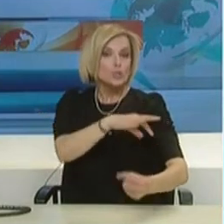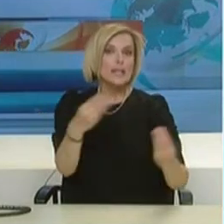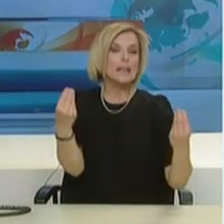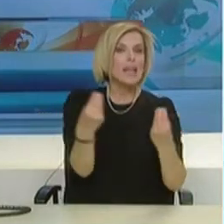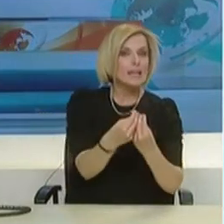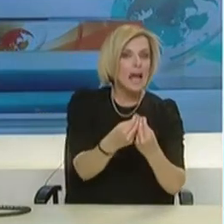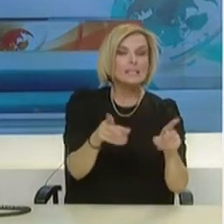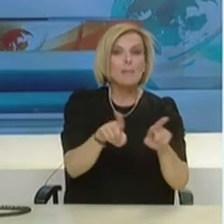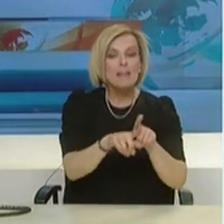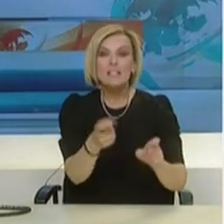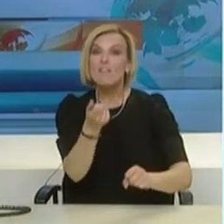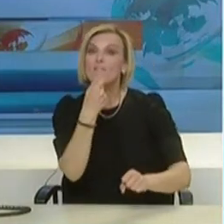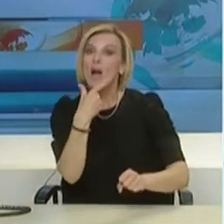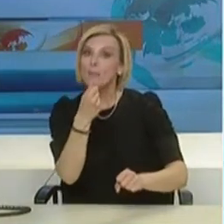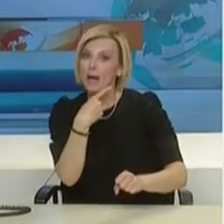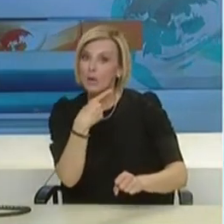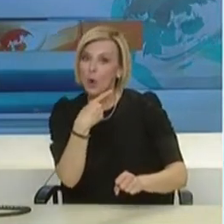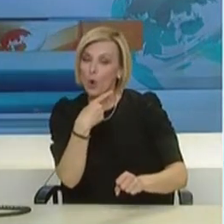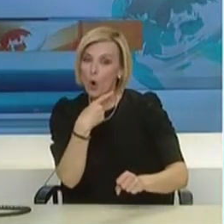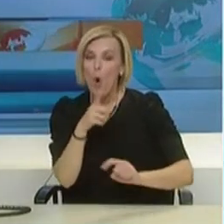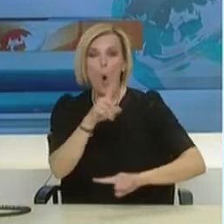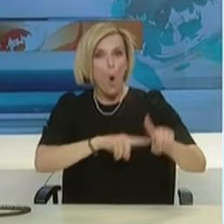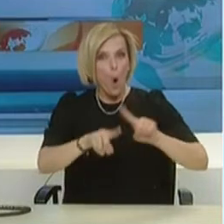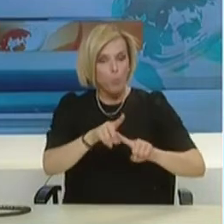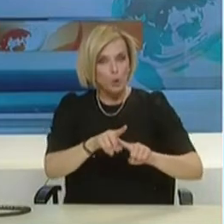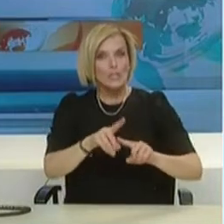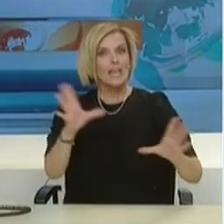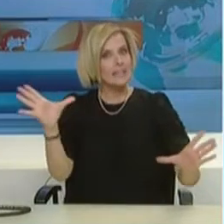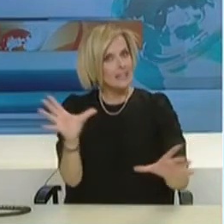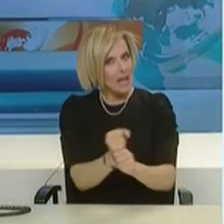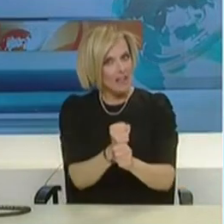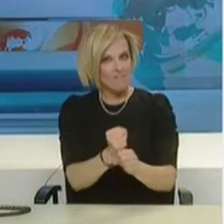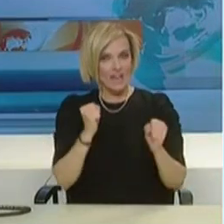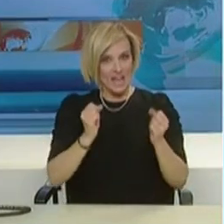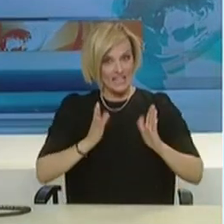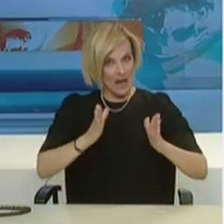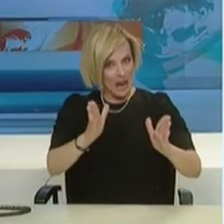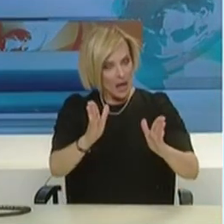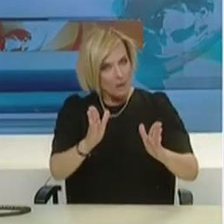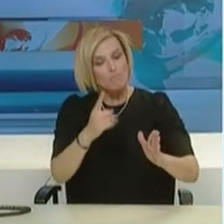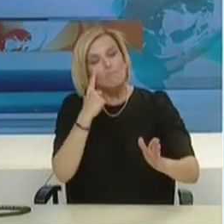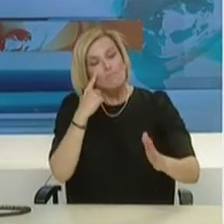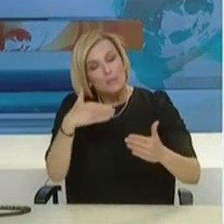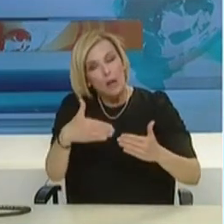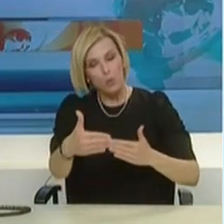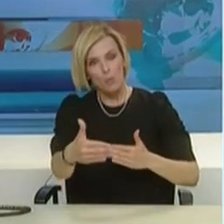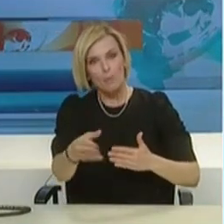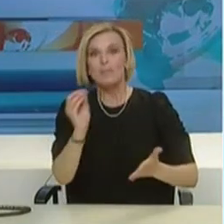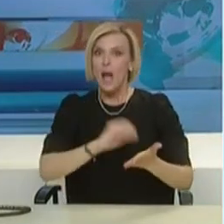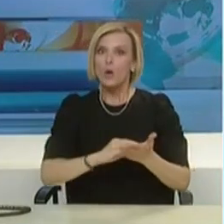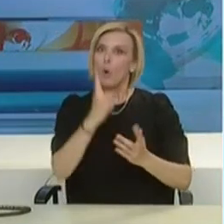από ανθρώπους που έχουν αναρρώσει από την όσο, συμπολίτες μας. Άλλο ένα αισιόδοξο μήνυμα έρχεται σήμερα.